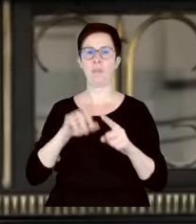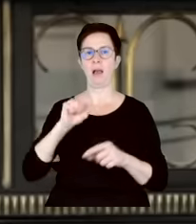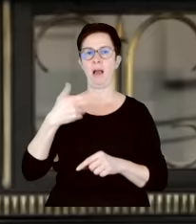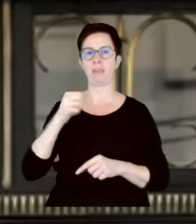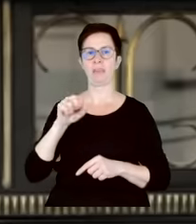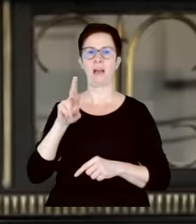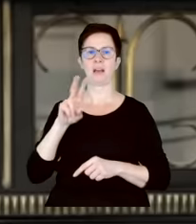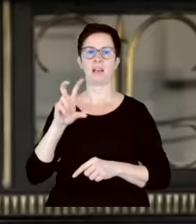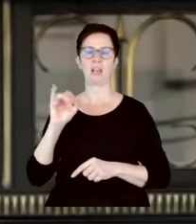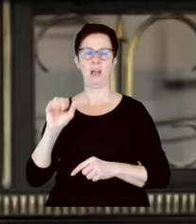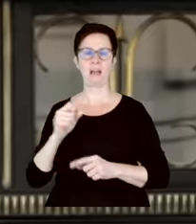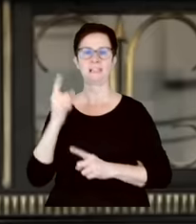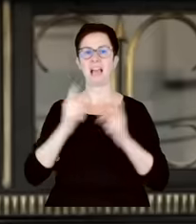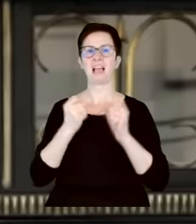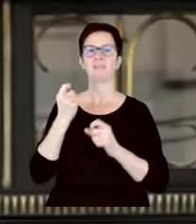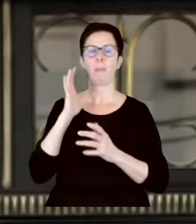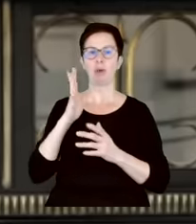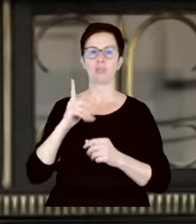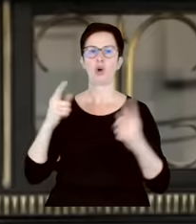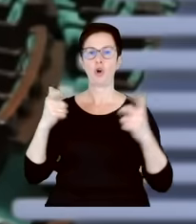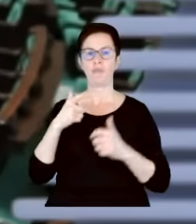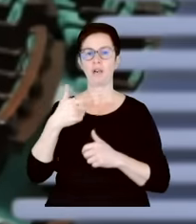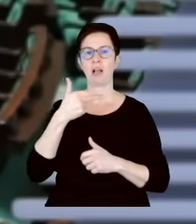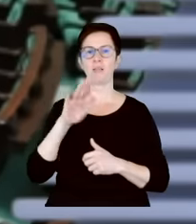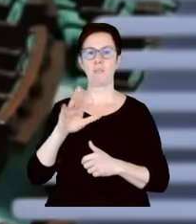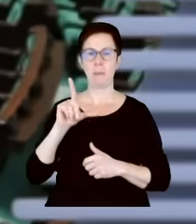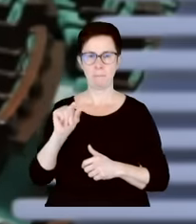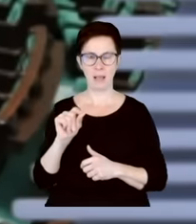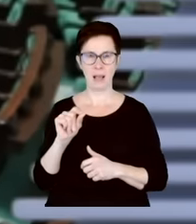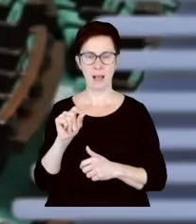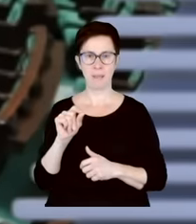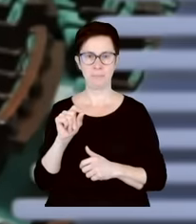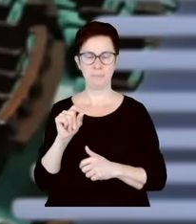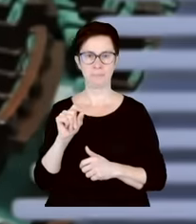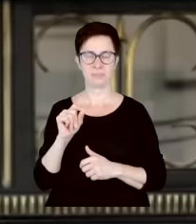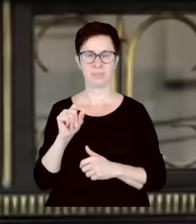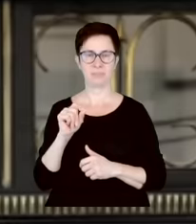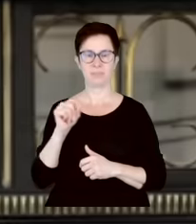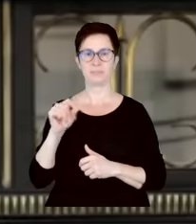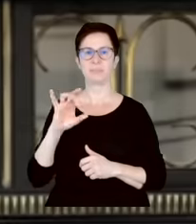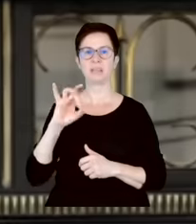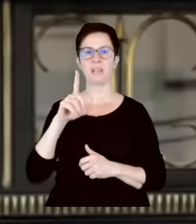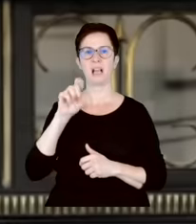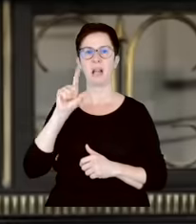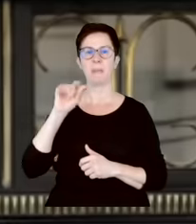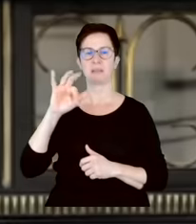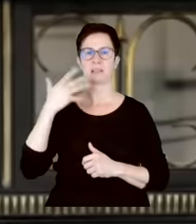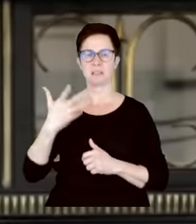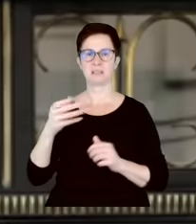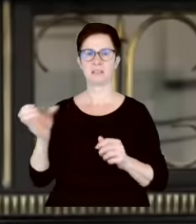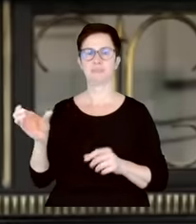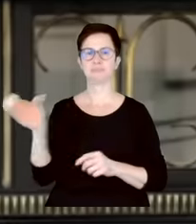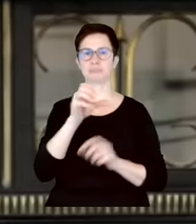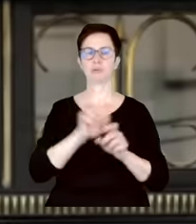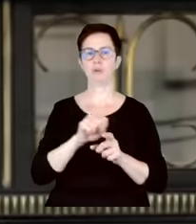moment będzie konflikt w Narodowym Banku Polskim, bo już są zakusy na to, by postawić prezesa Glapińskiego przed Trybunał Stanu.